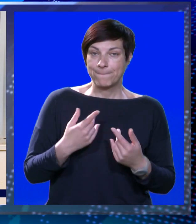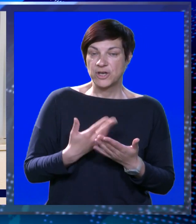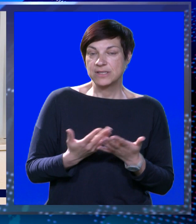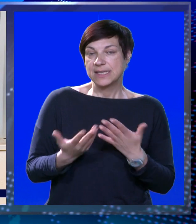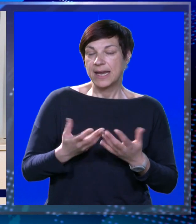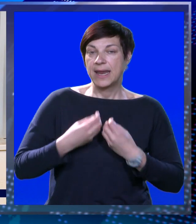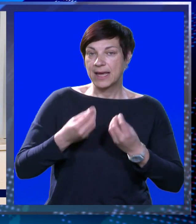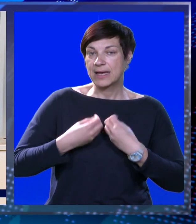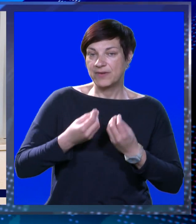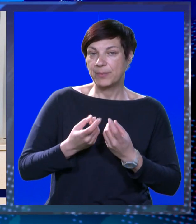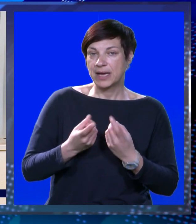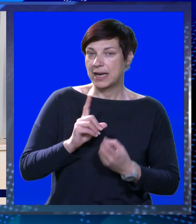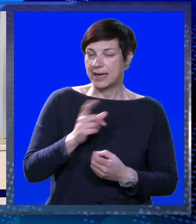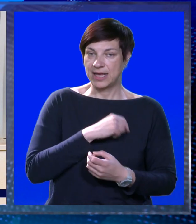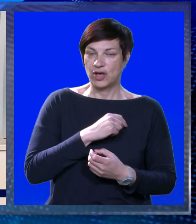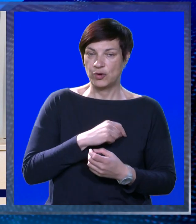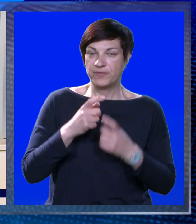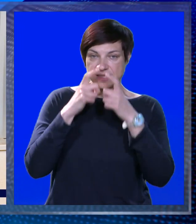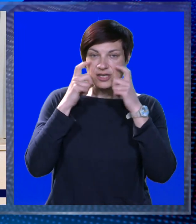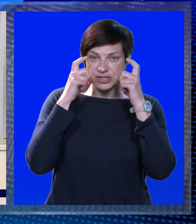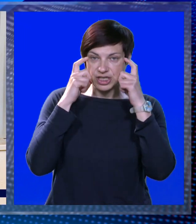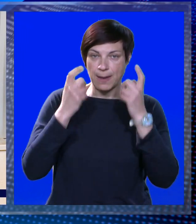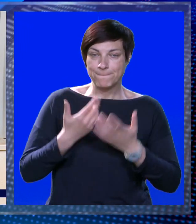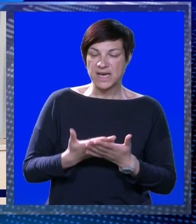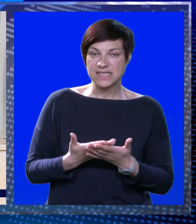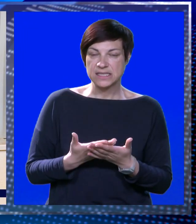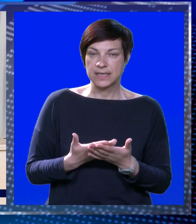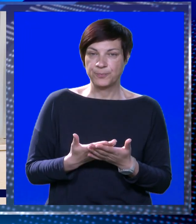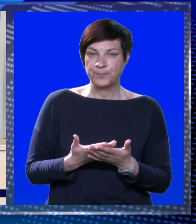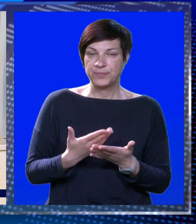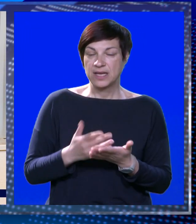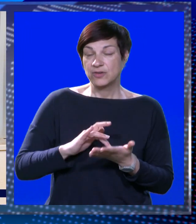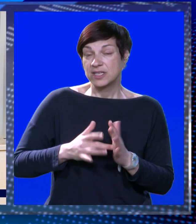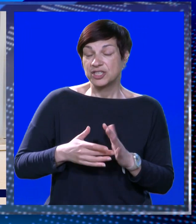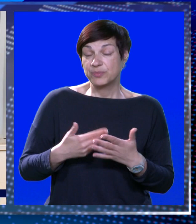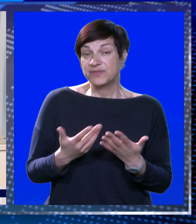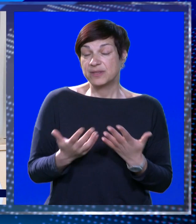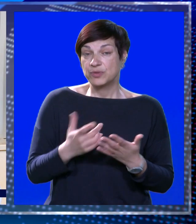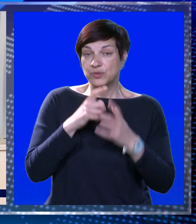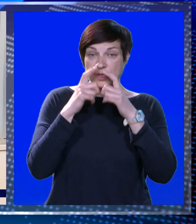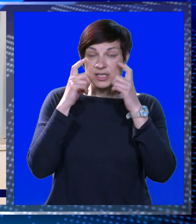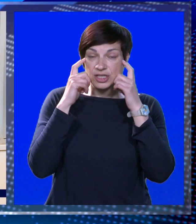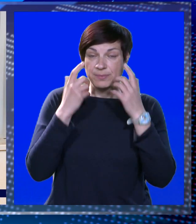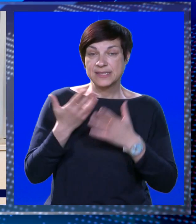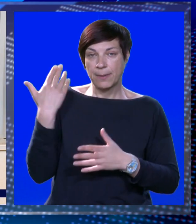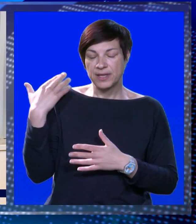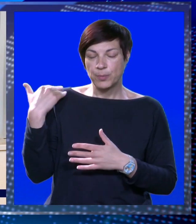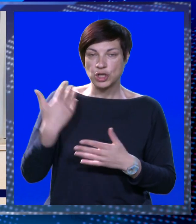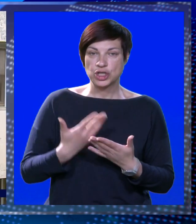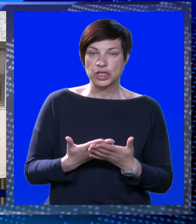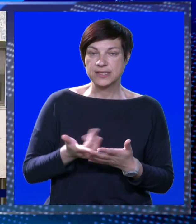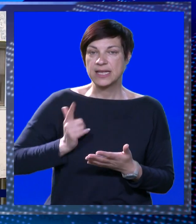procjena i nekakva preporuka, ali ne i obvezanost šenja maski, tako da će po svemu sudeći maske biti